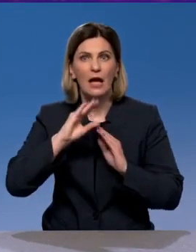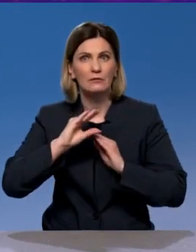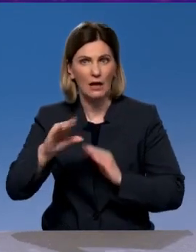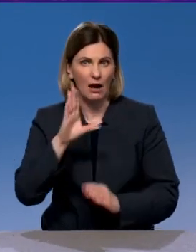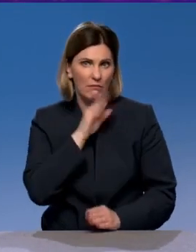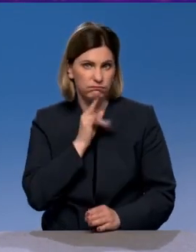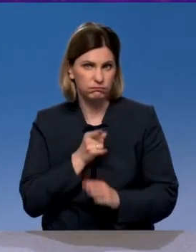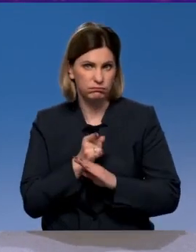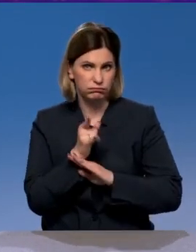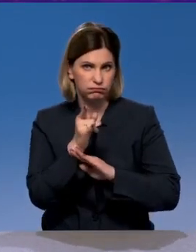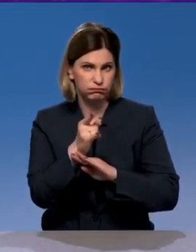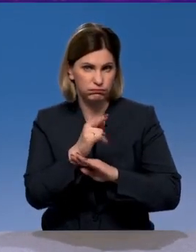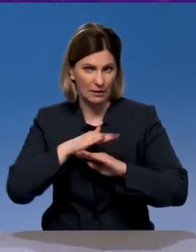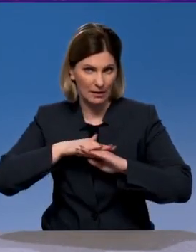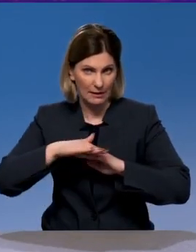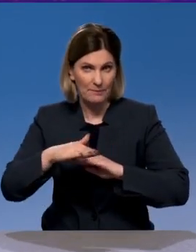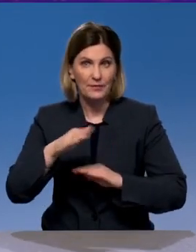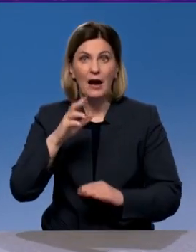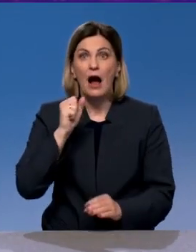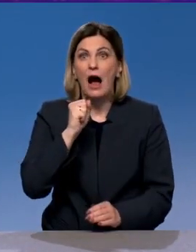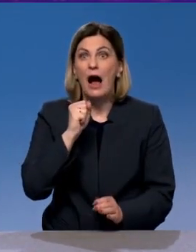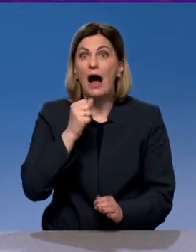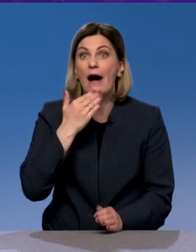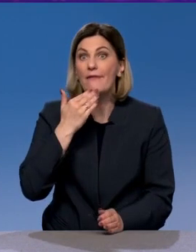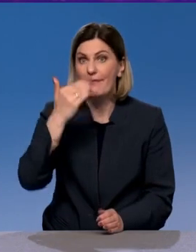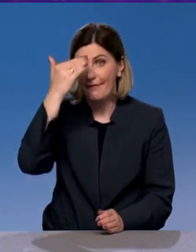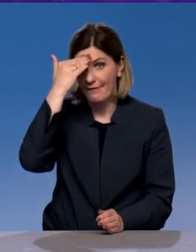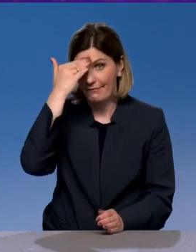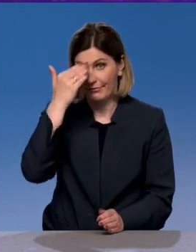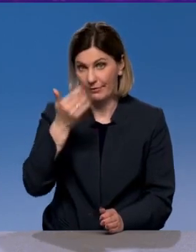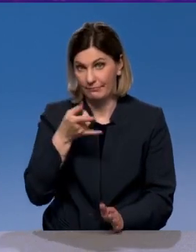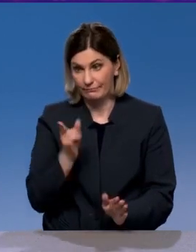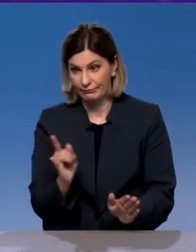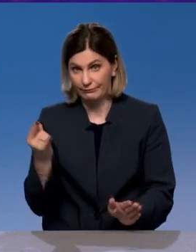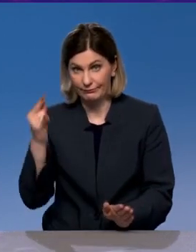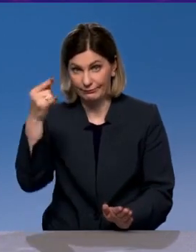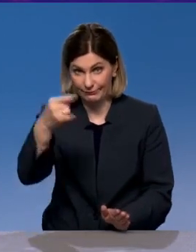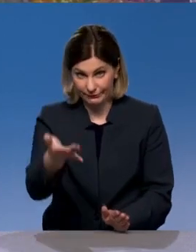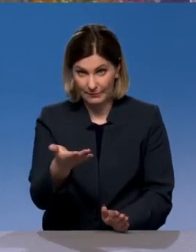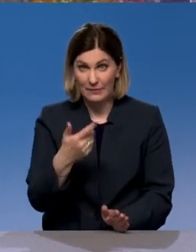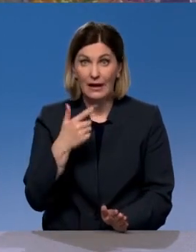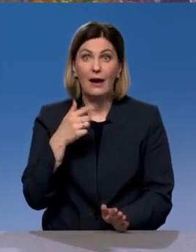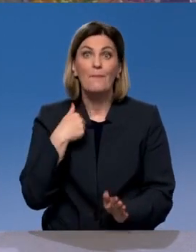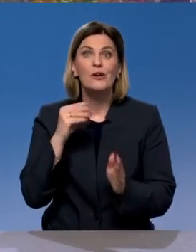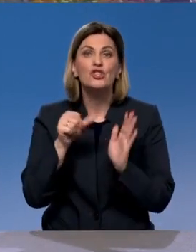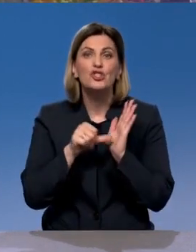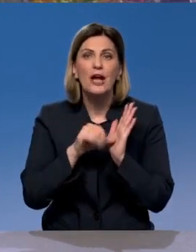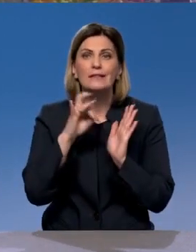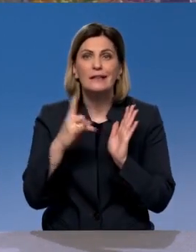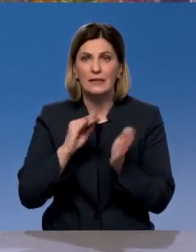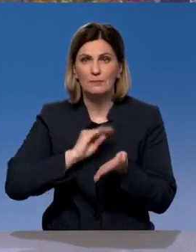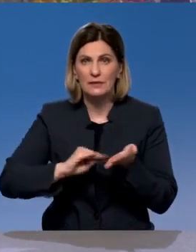Летом вдоль леса полосли, спускаемся с дороги. Писали неоднократно. Вот на моей памяти 6 писем писали.